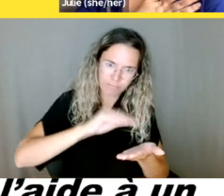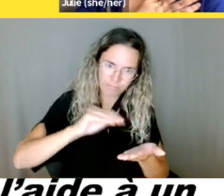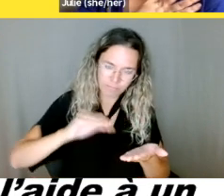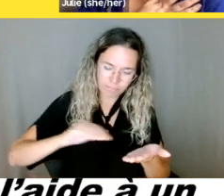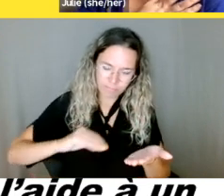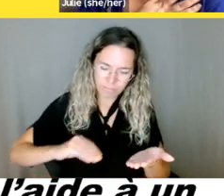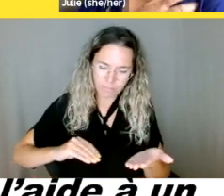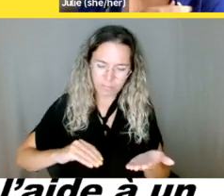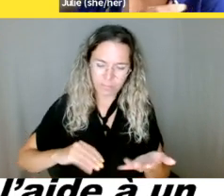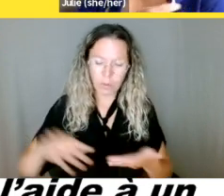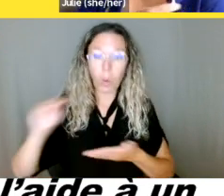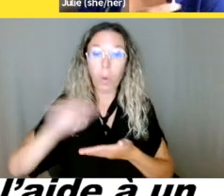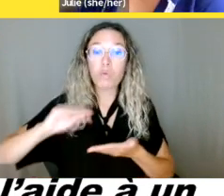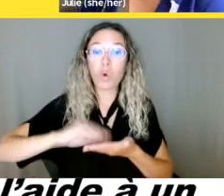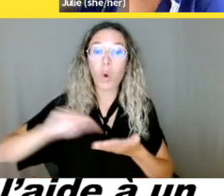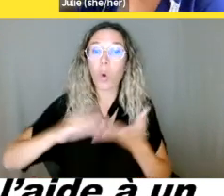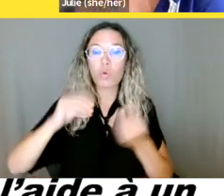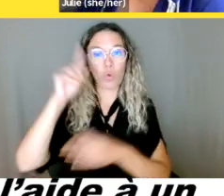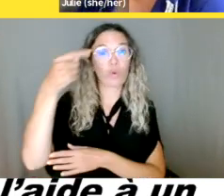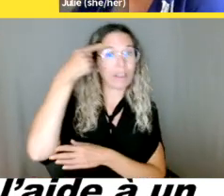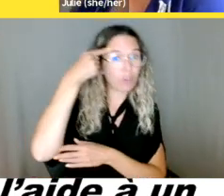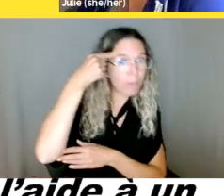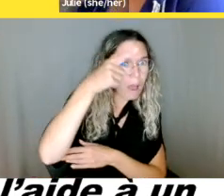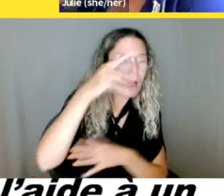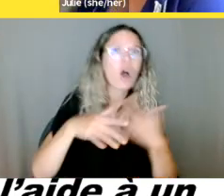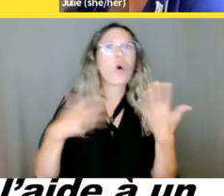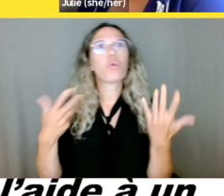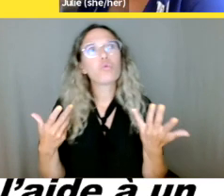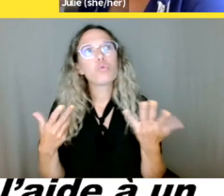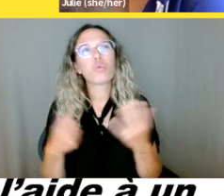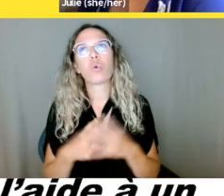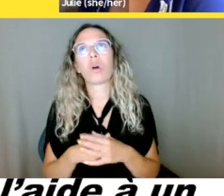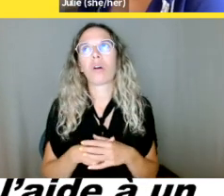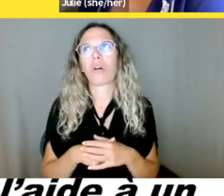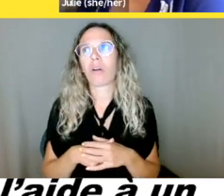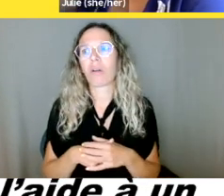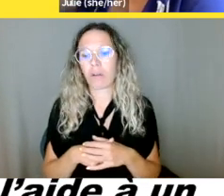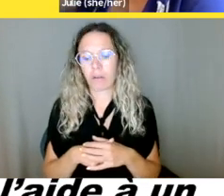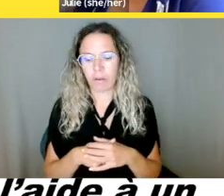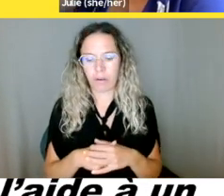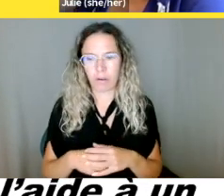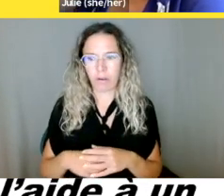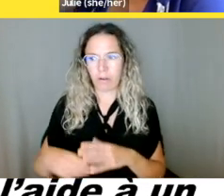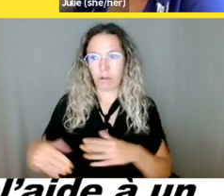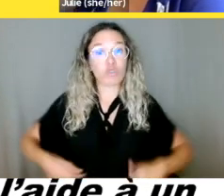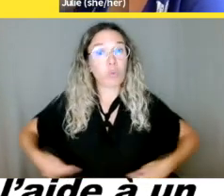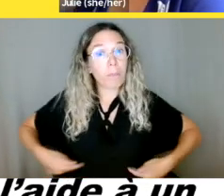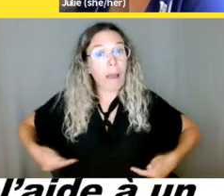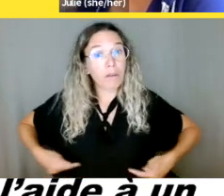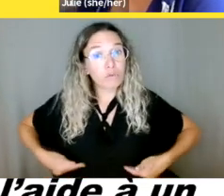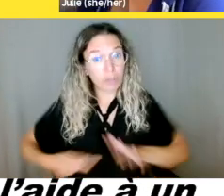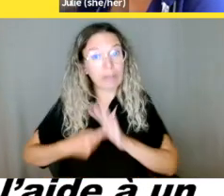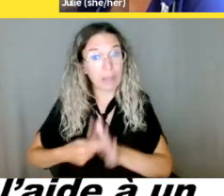assurance emploi, quelque chose comme ça et qu'on vous refuse d'aider en raison de problèmes de responsabilité.